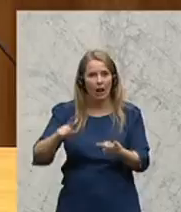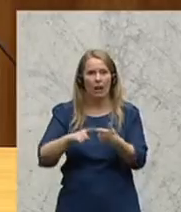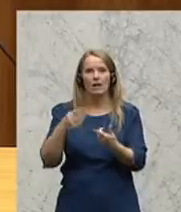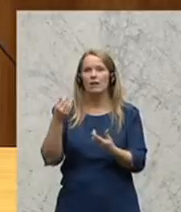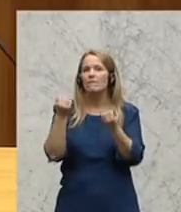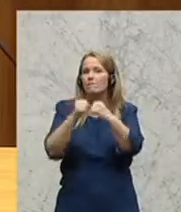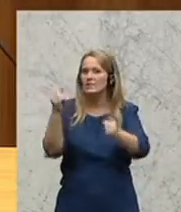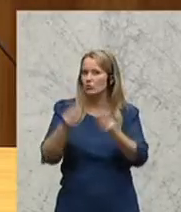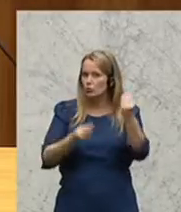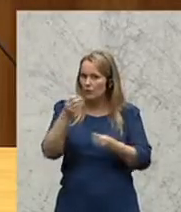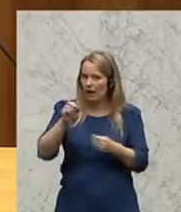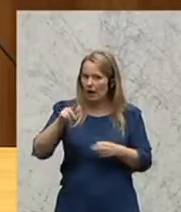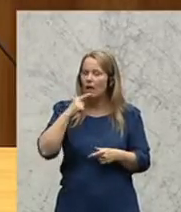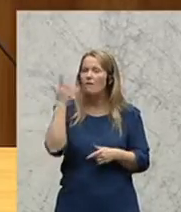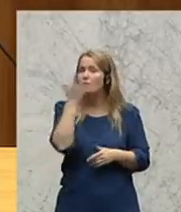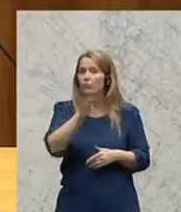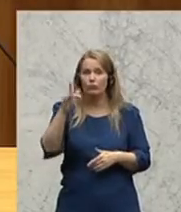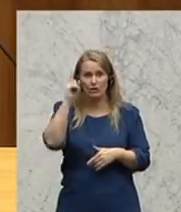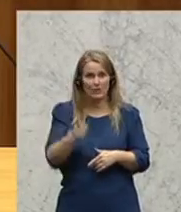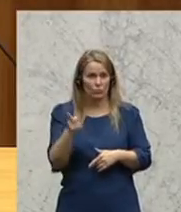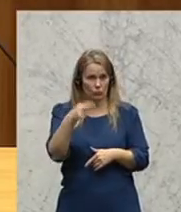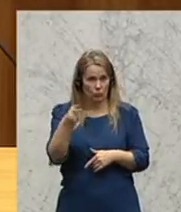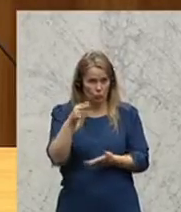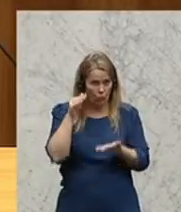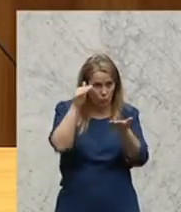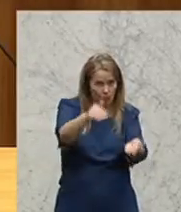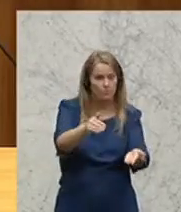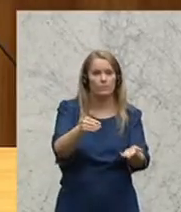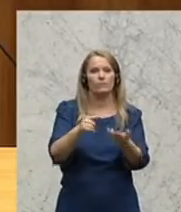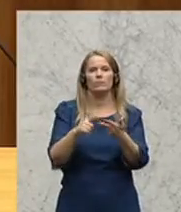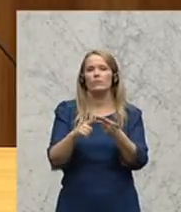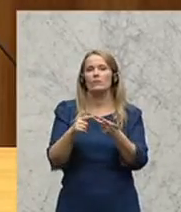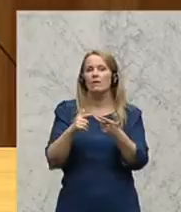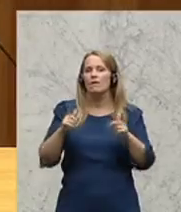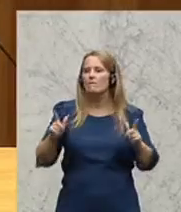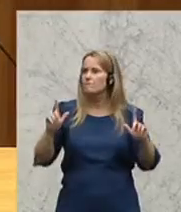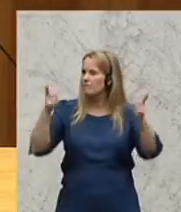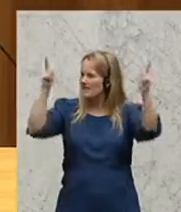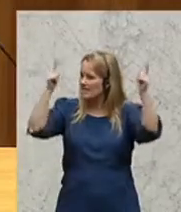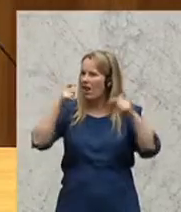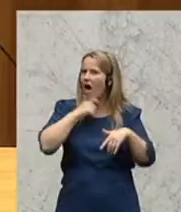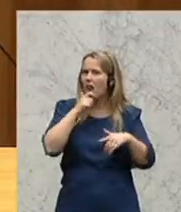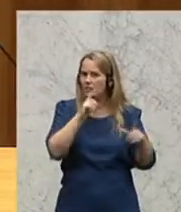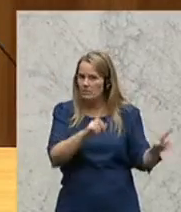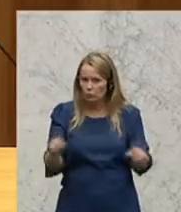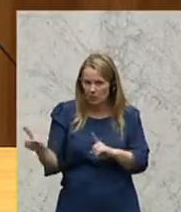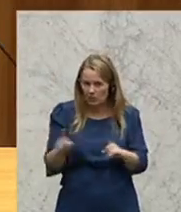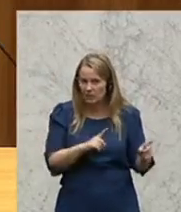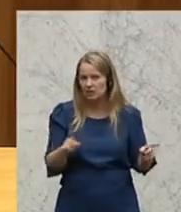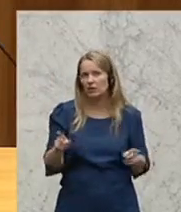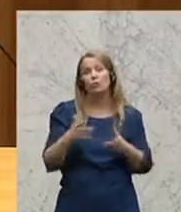Festspiele in Erl wurden mit 500.000 Euro bedacht. Das Festival der alten Musik,